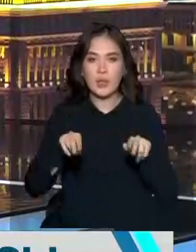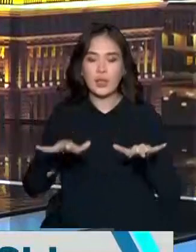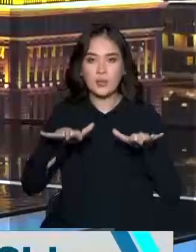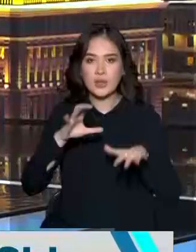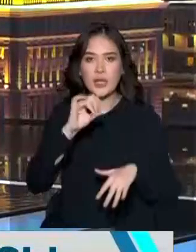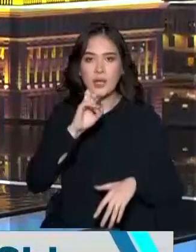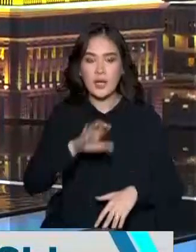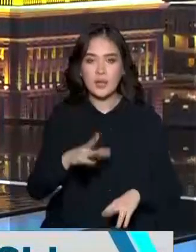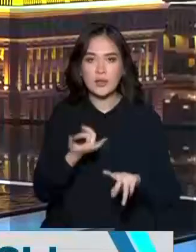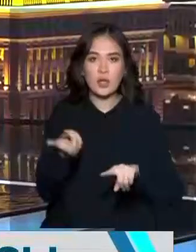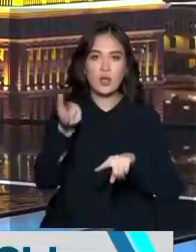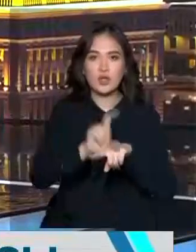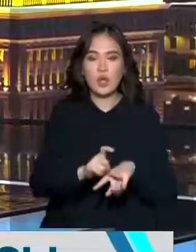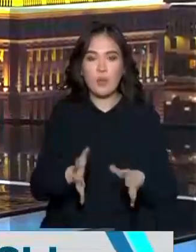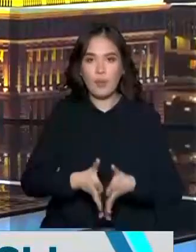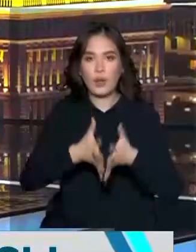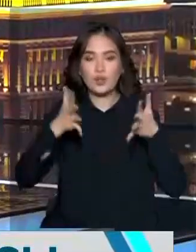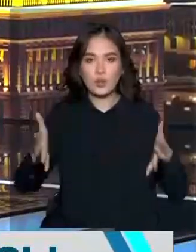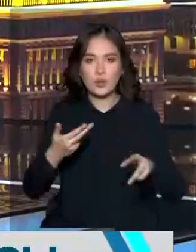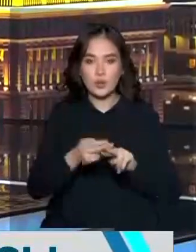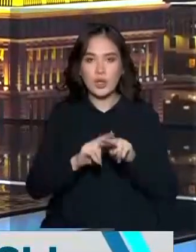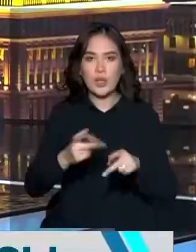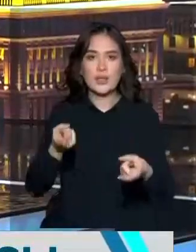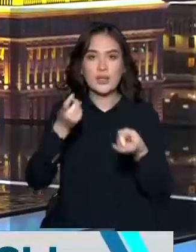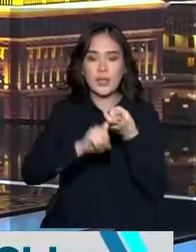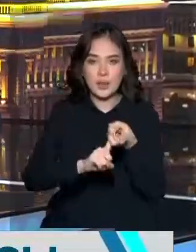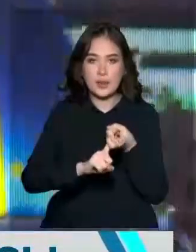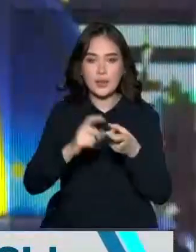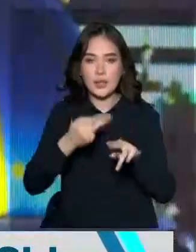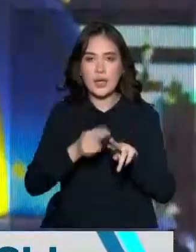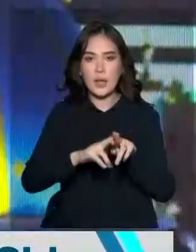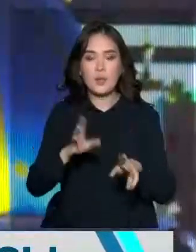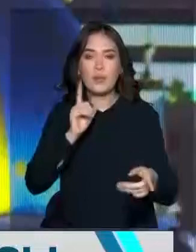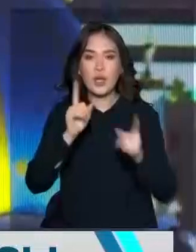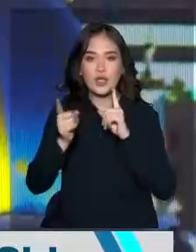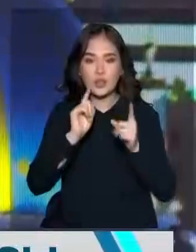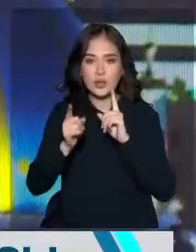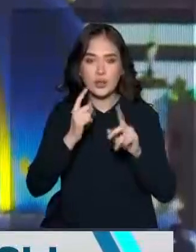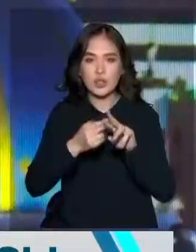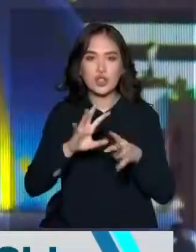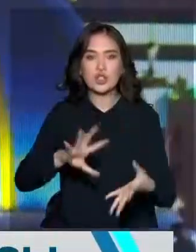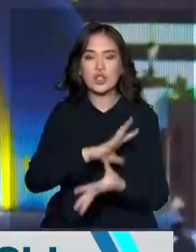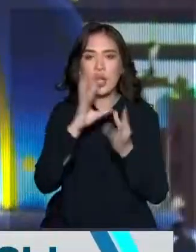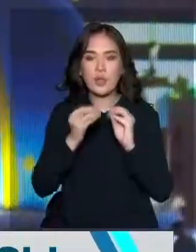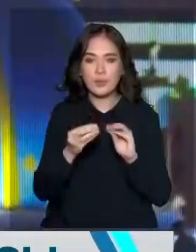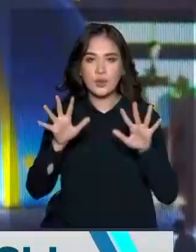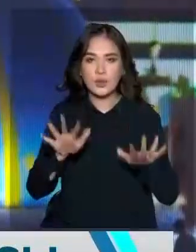артылған жүк өтелікен, өткен сияпы консультцияға сәйкес. Мұнау мәжілістің жалпау осындай